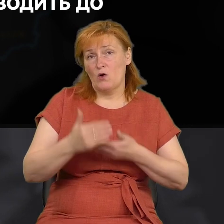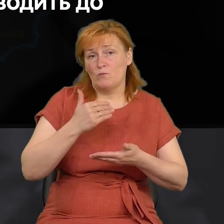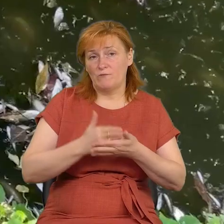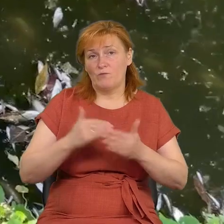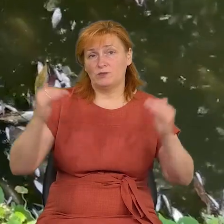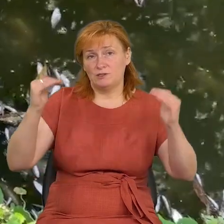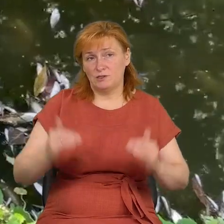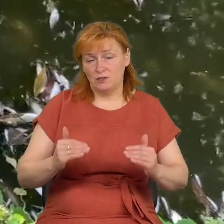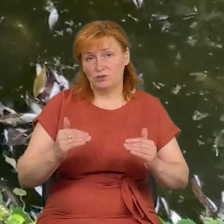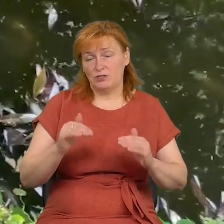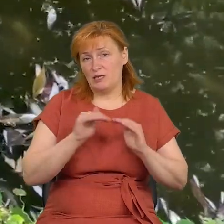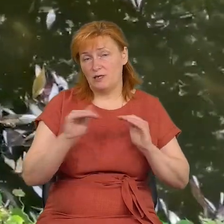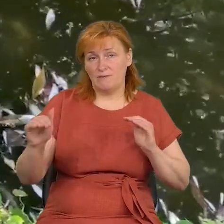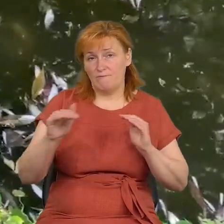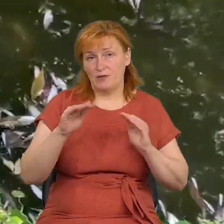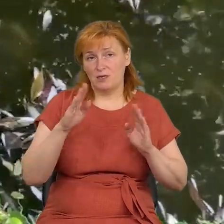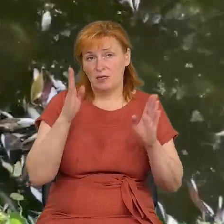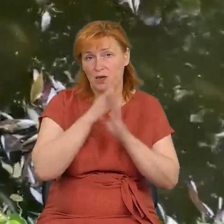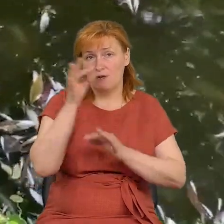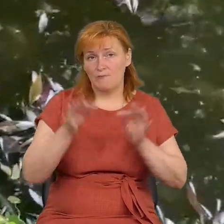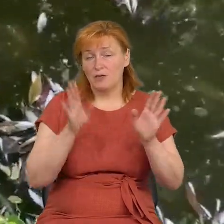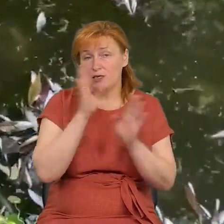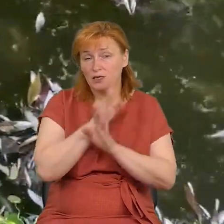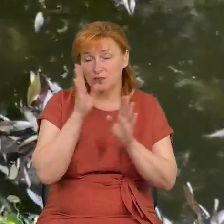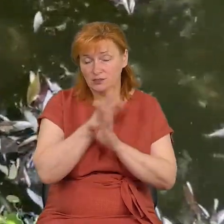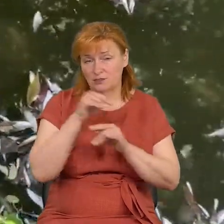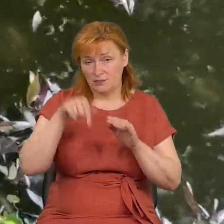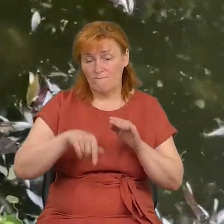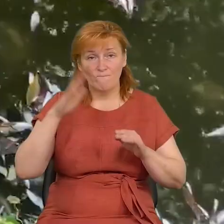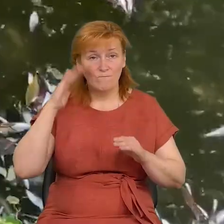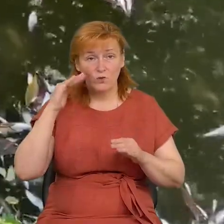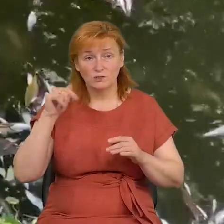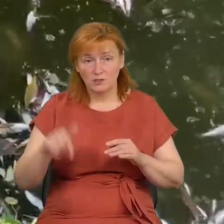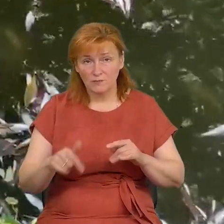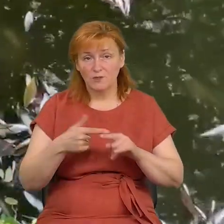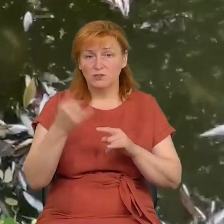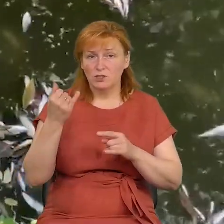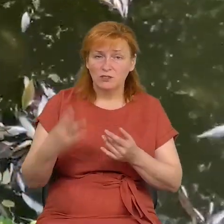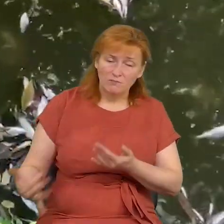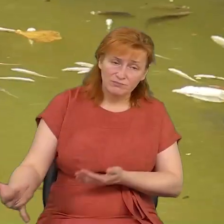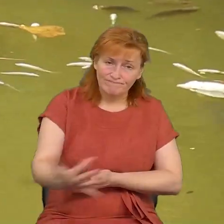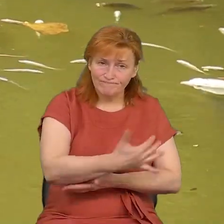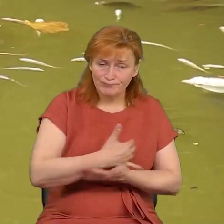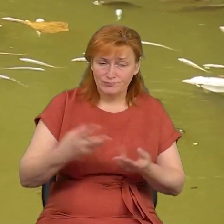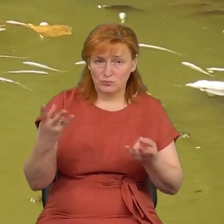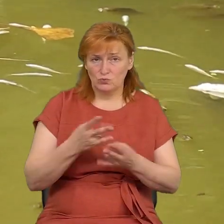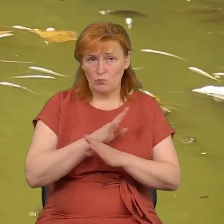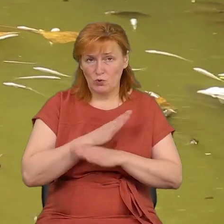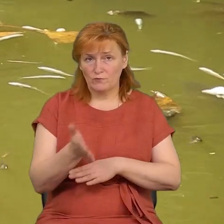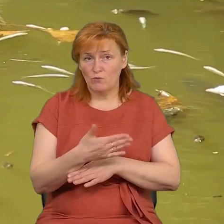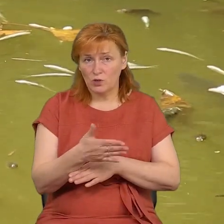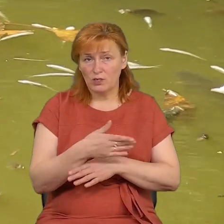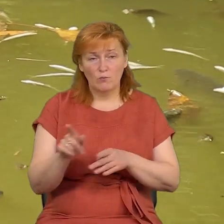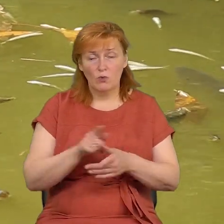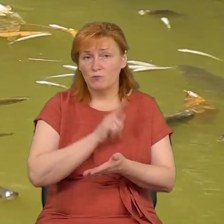кисню в воді. Зараз організовують прибирання та утилізацію риби, яка загинула, сказала Катерина Сахневич. Це необхідно